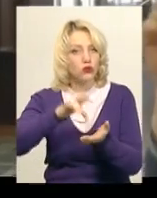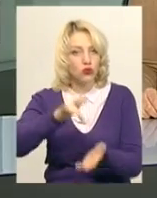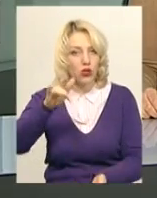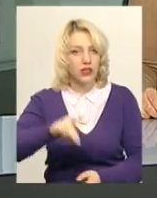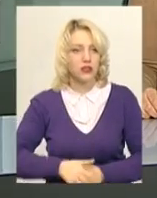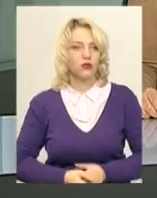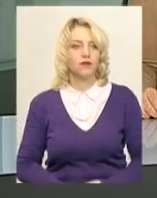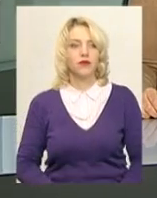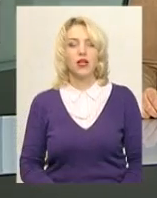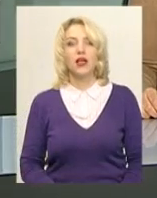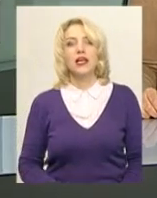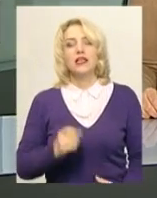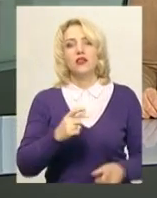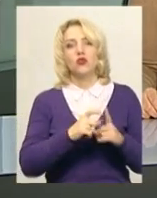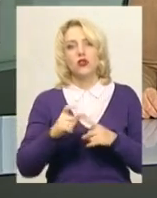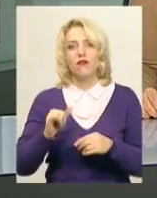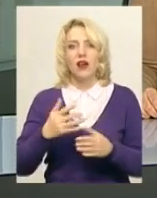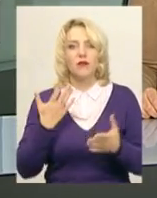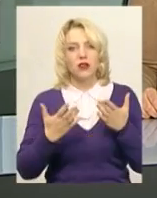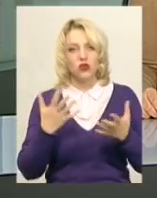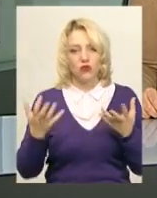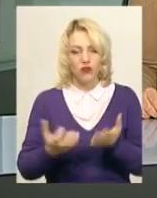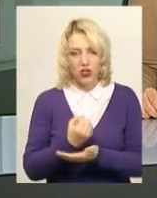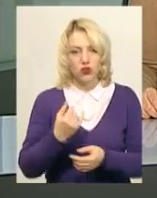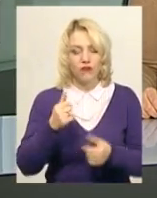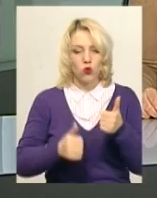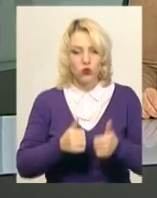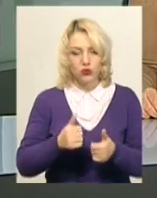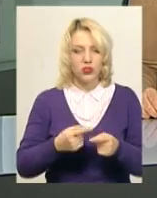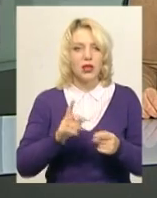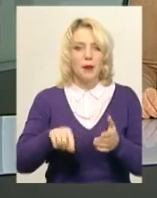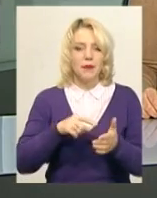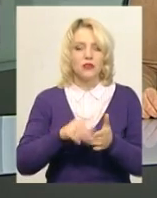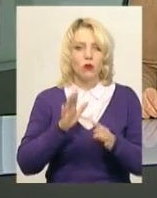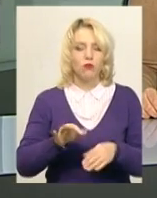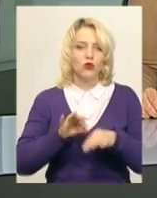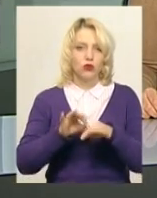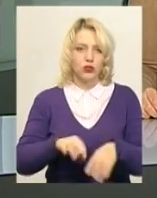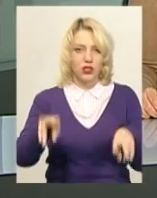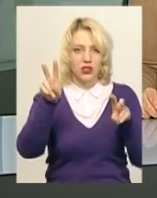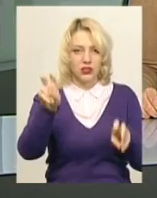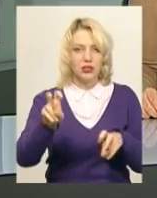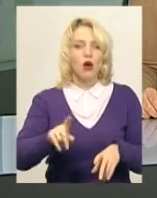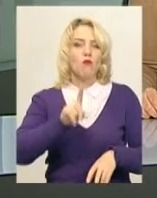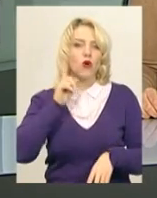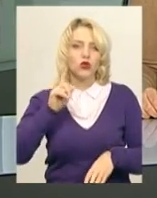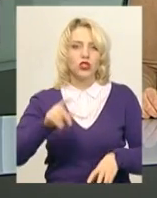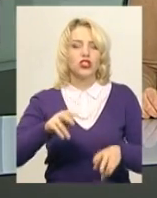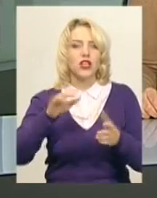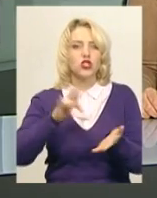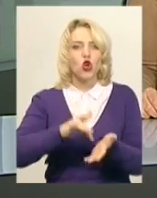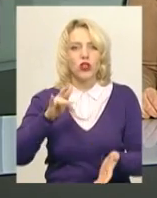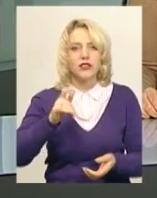За його словами, у разі виграшу в конкурсі «Місто рік» буде носити почесний титул молодіжної столиці України.